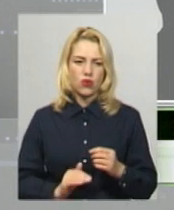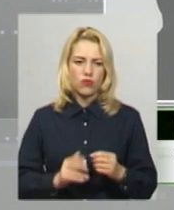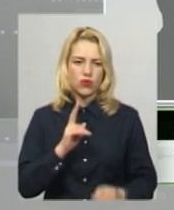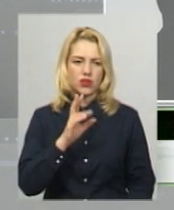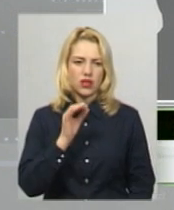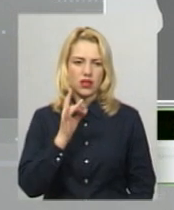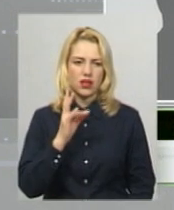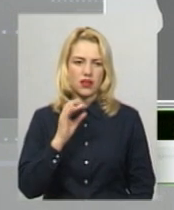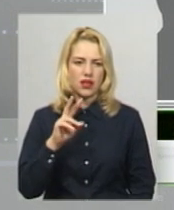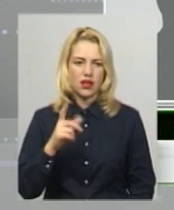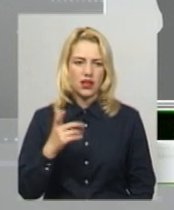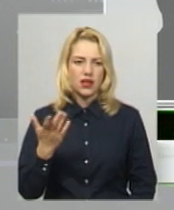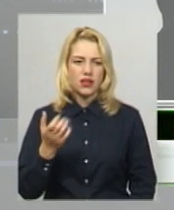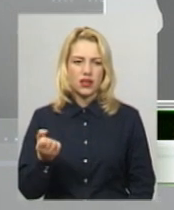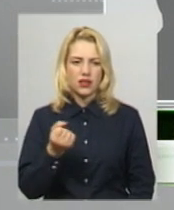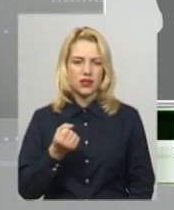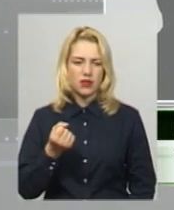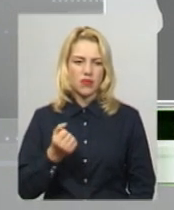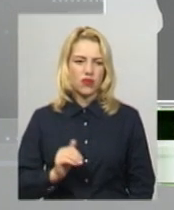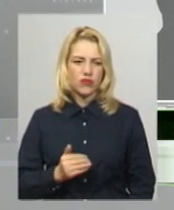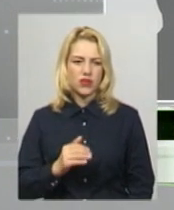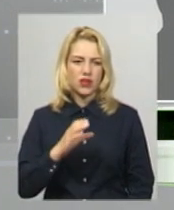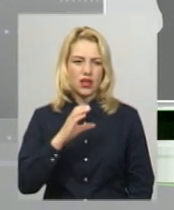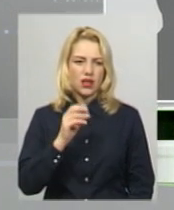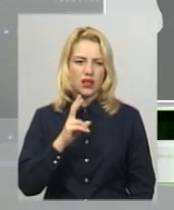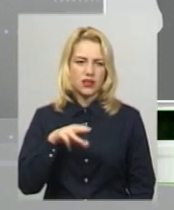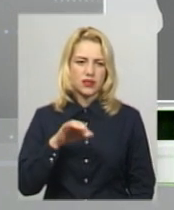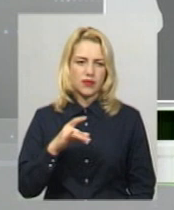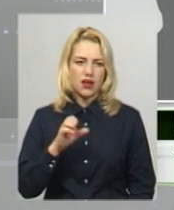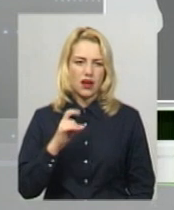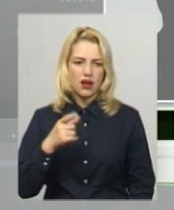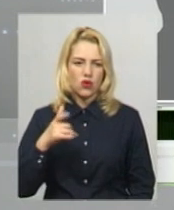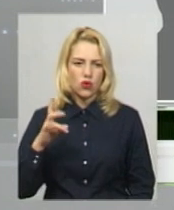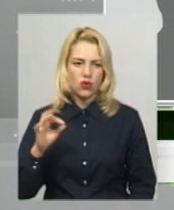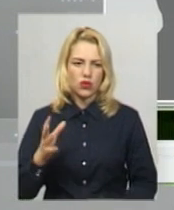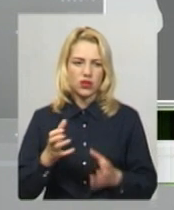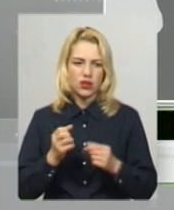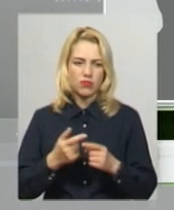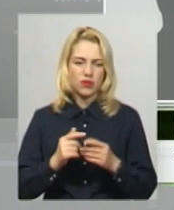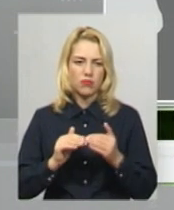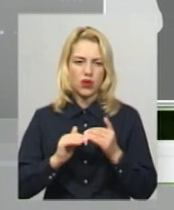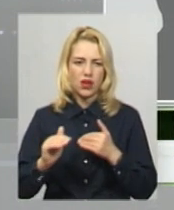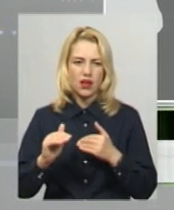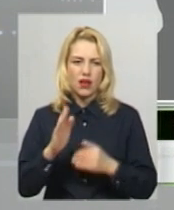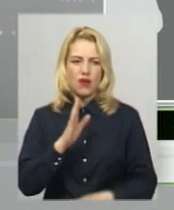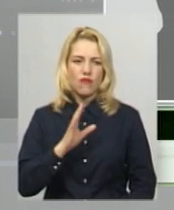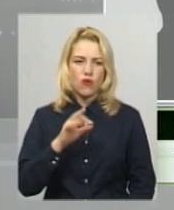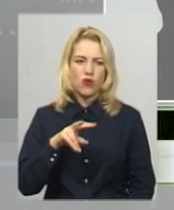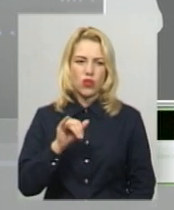агрофірма «Анцелко Агро», спотруєнна поля Великожванчинської зони,